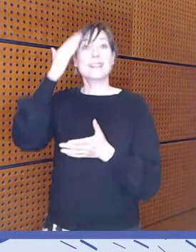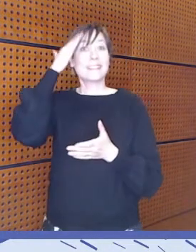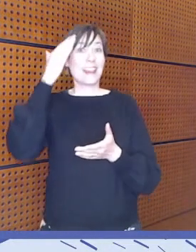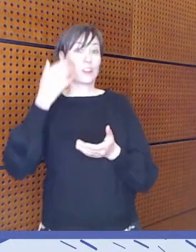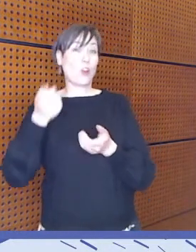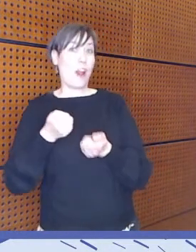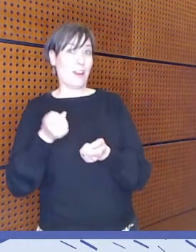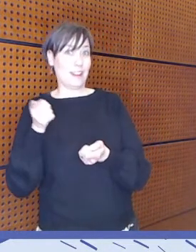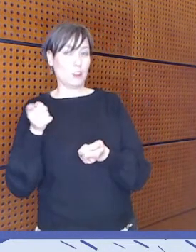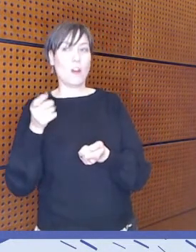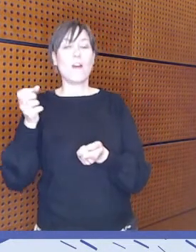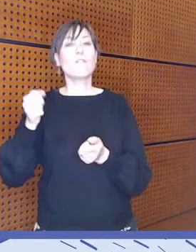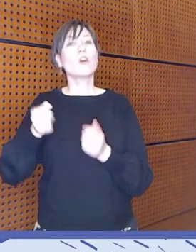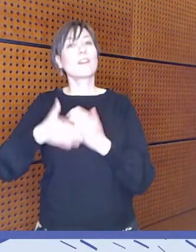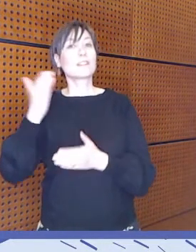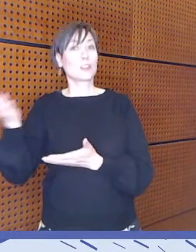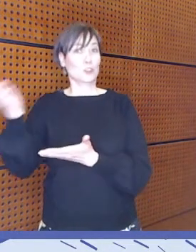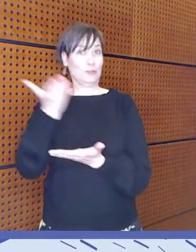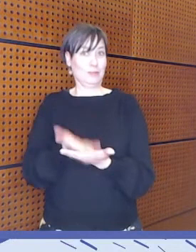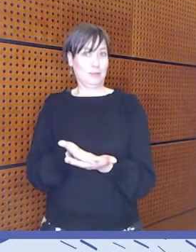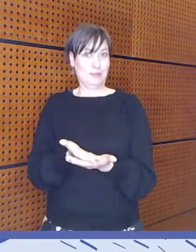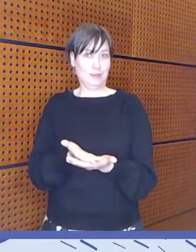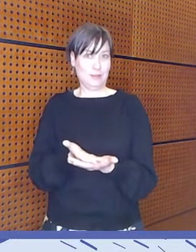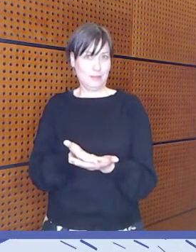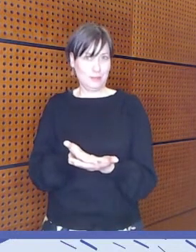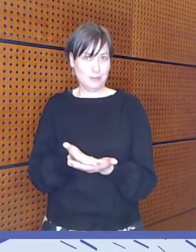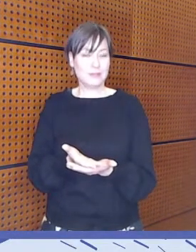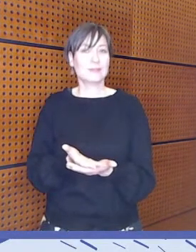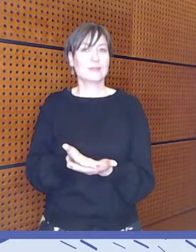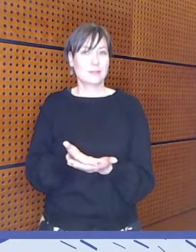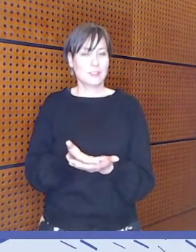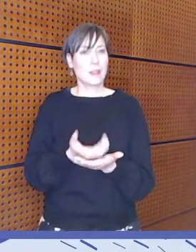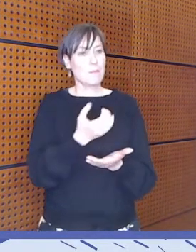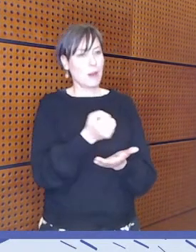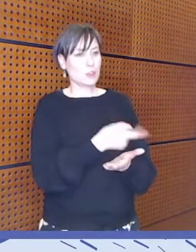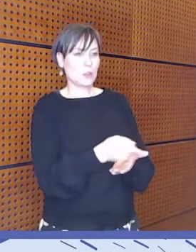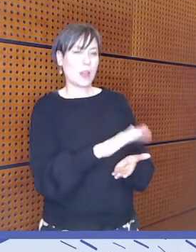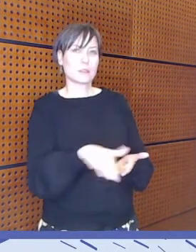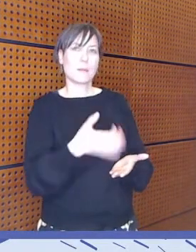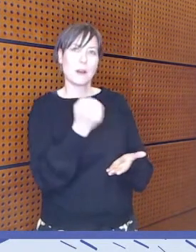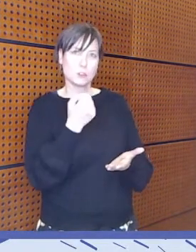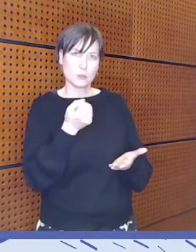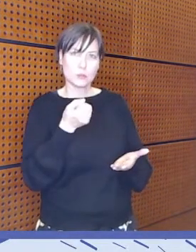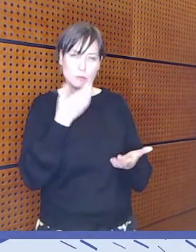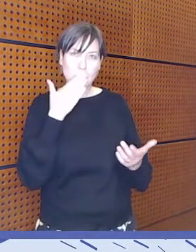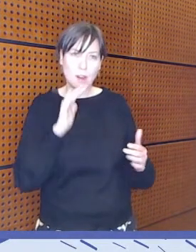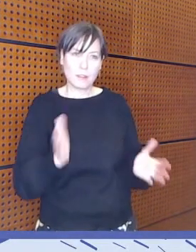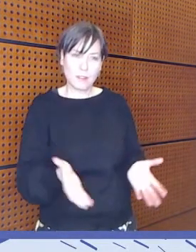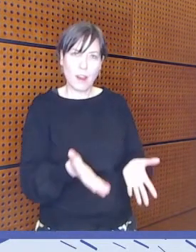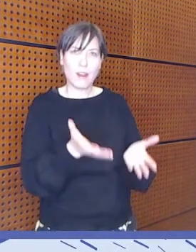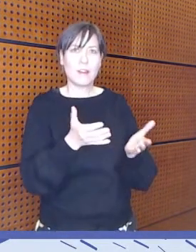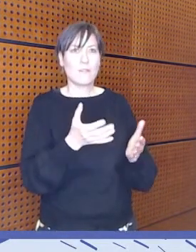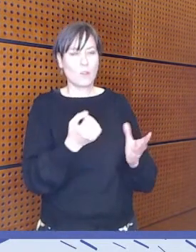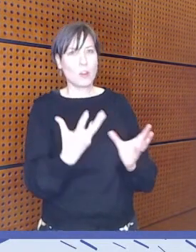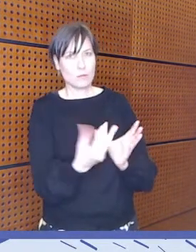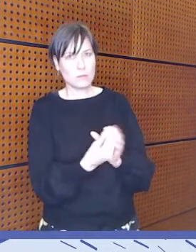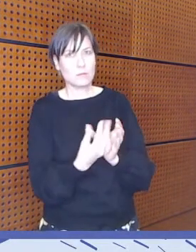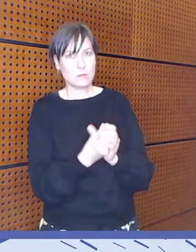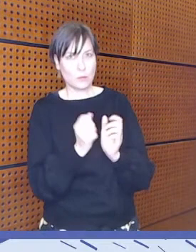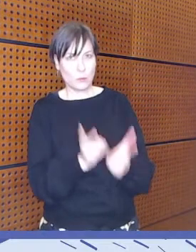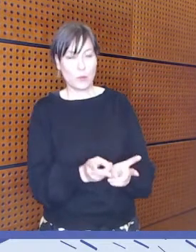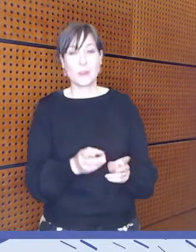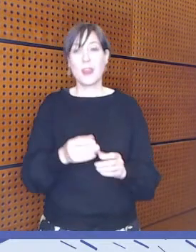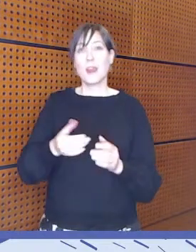tarjota myös sellaisia ratkaisuja, jotka edistää sitten lasten mahdollisuuksia osallistua. Ja perusopetuksen puolellahan tätä